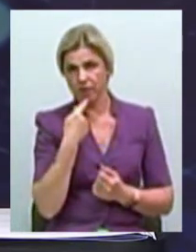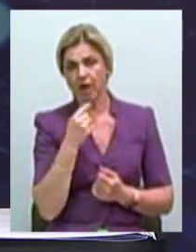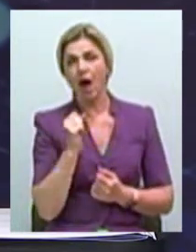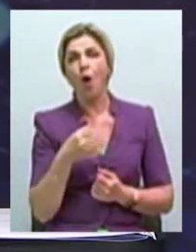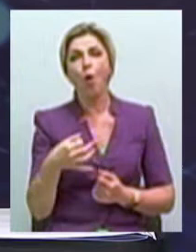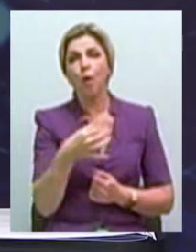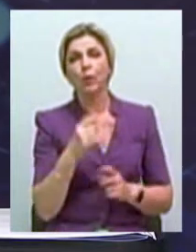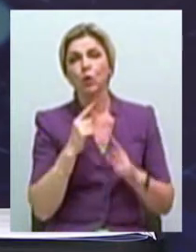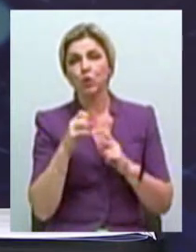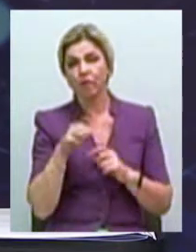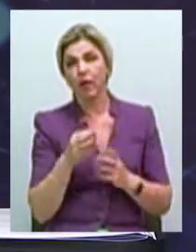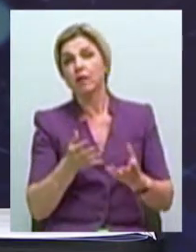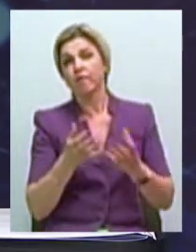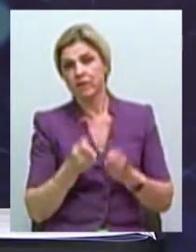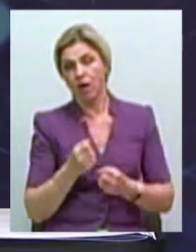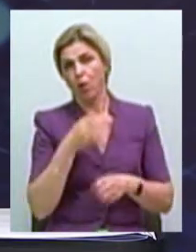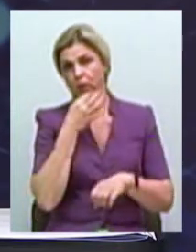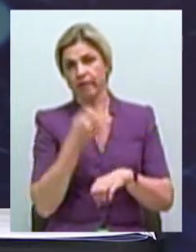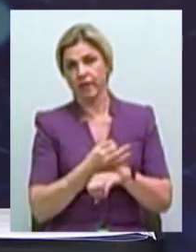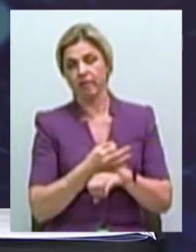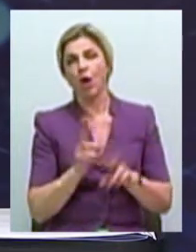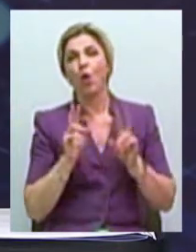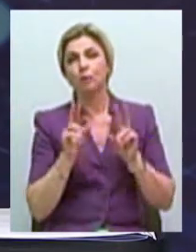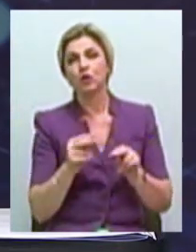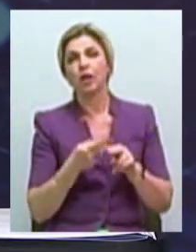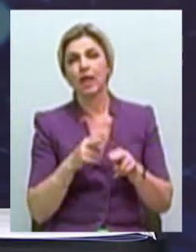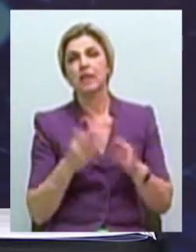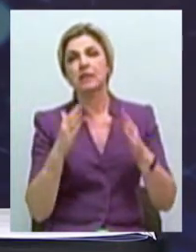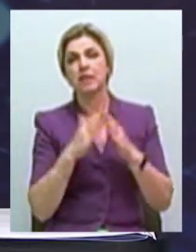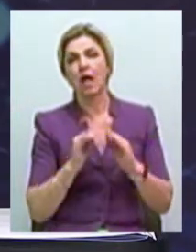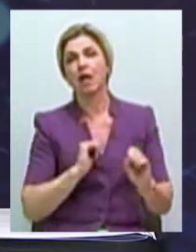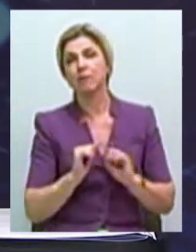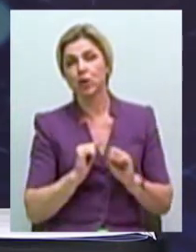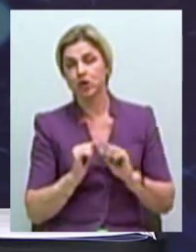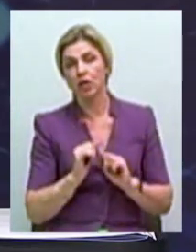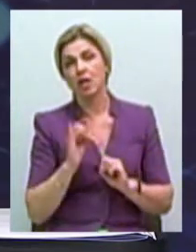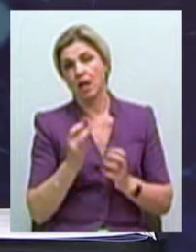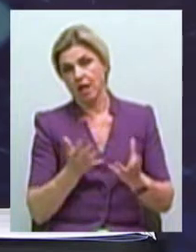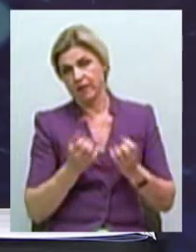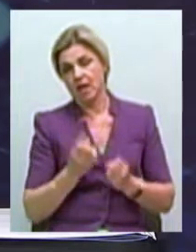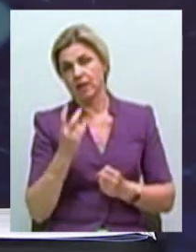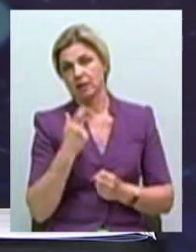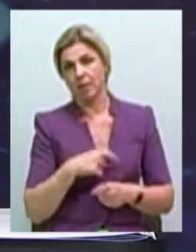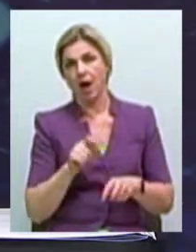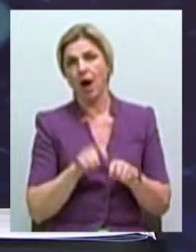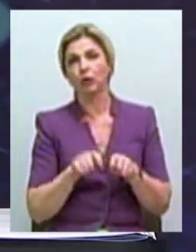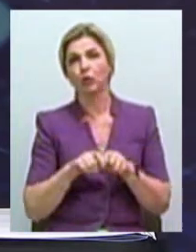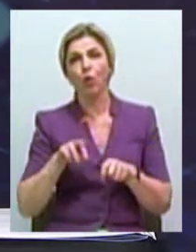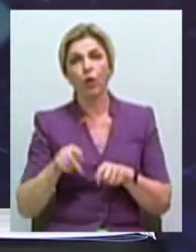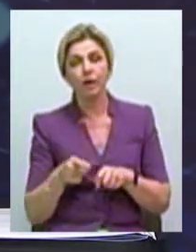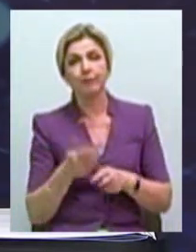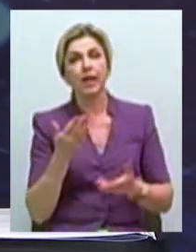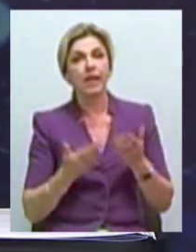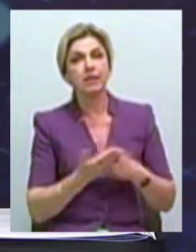совет на себе взял ответственность, обіщав цим зданням распоріжаться і взяв на себе контроль. Якщо ви